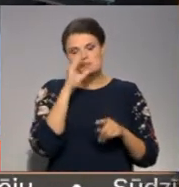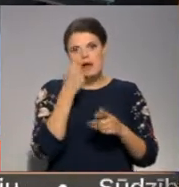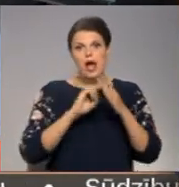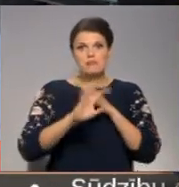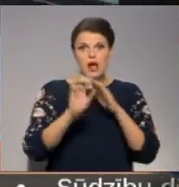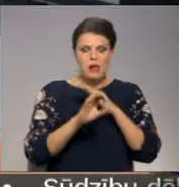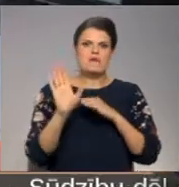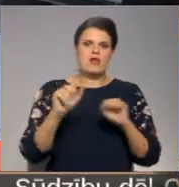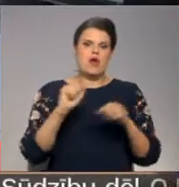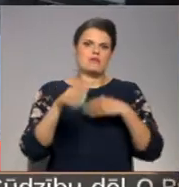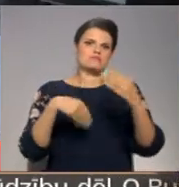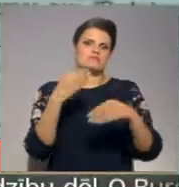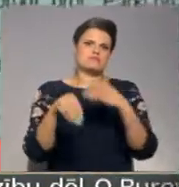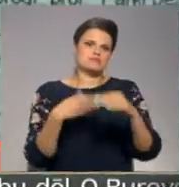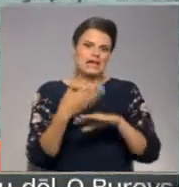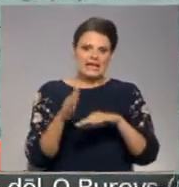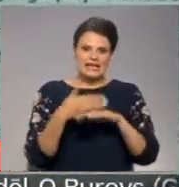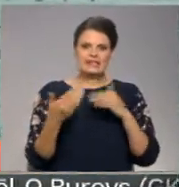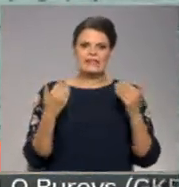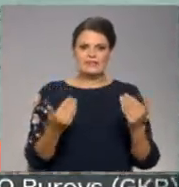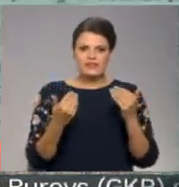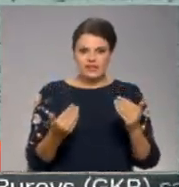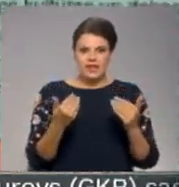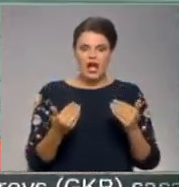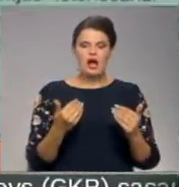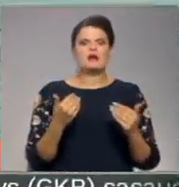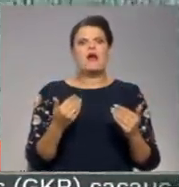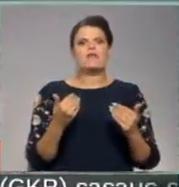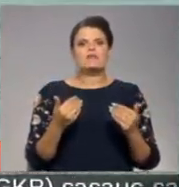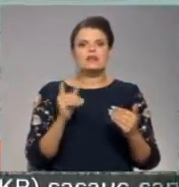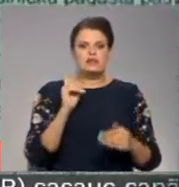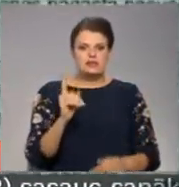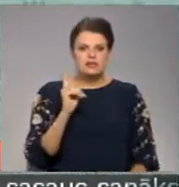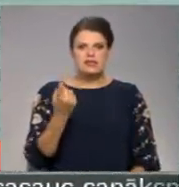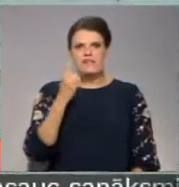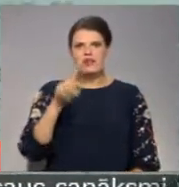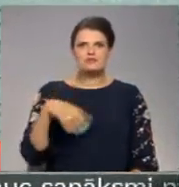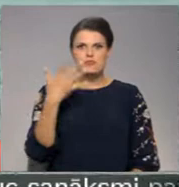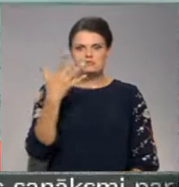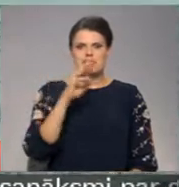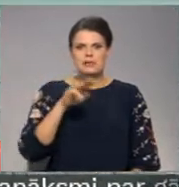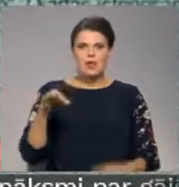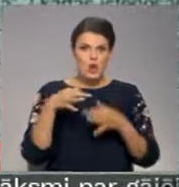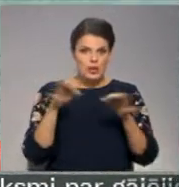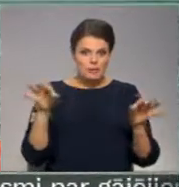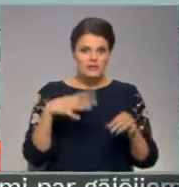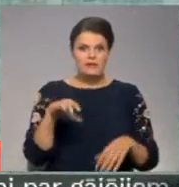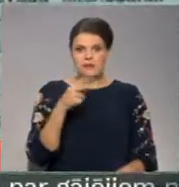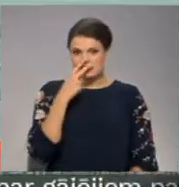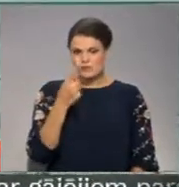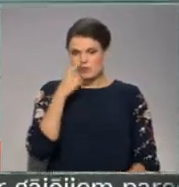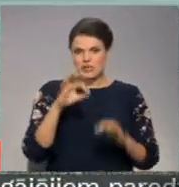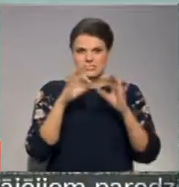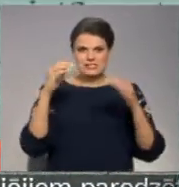atmaksāts saņemtos aizņēmumus. Pašlaik nādās, ka tikai pieejams ir 1,5 miljoni. Ja mēs skatāmies no